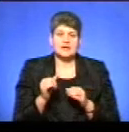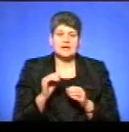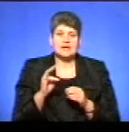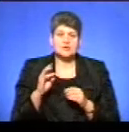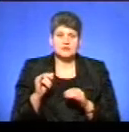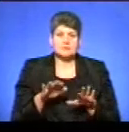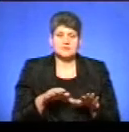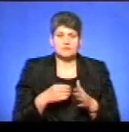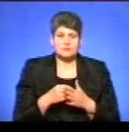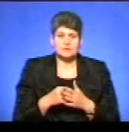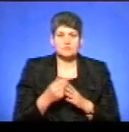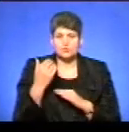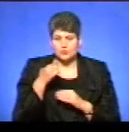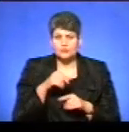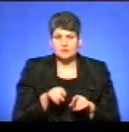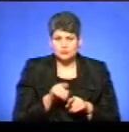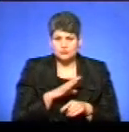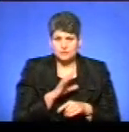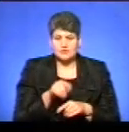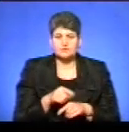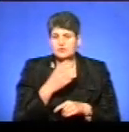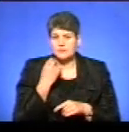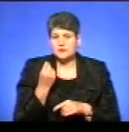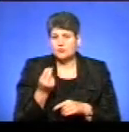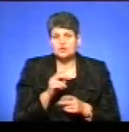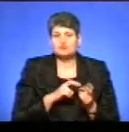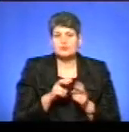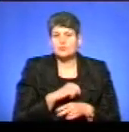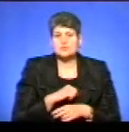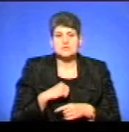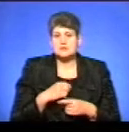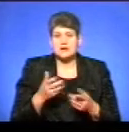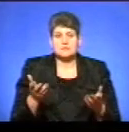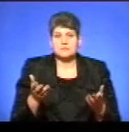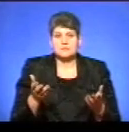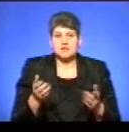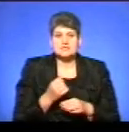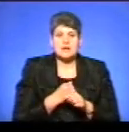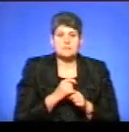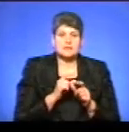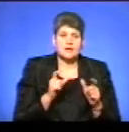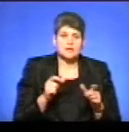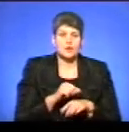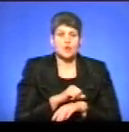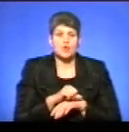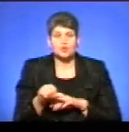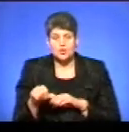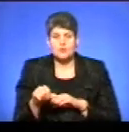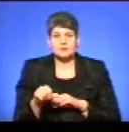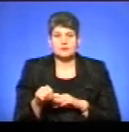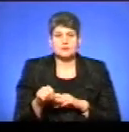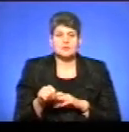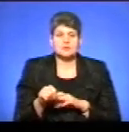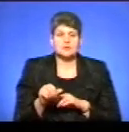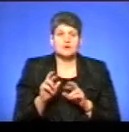не таке було, того року було таке, що немає коштів, шукають самі через аптеки, через кордон, за